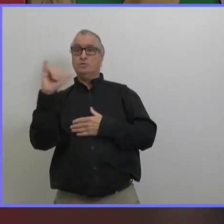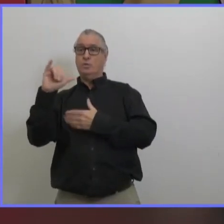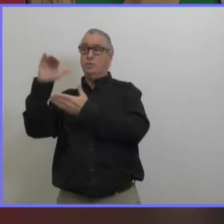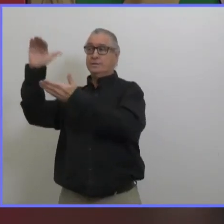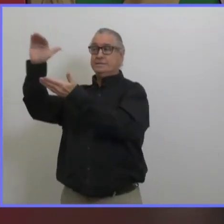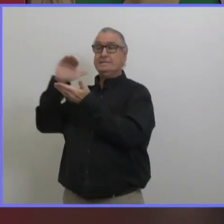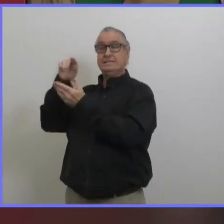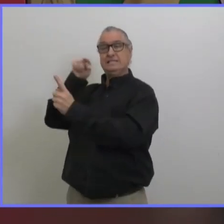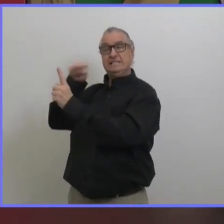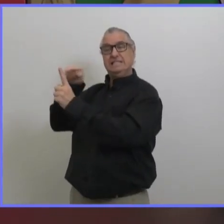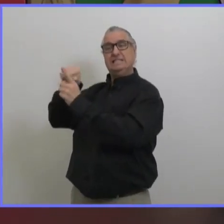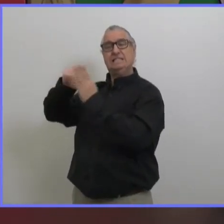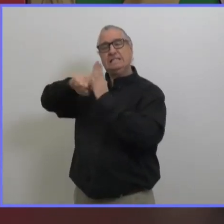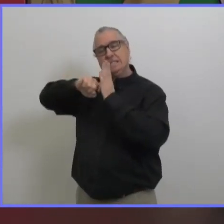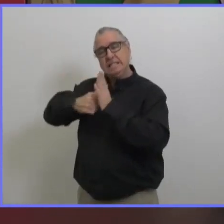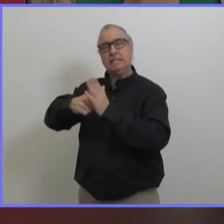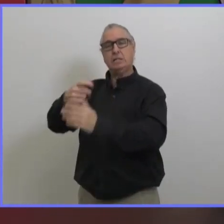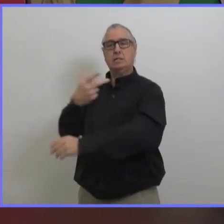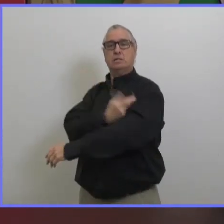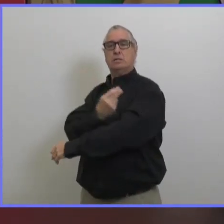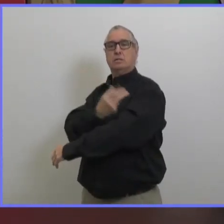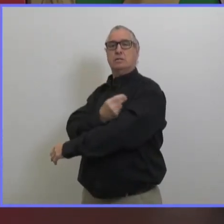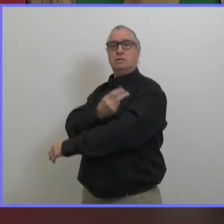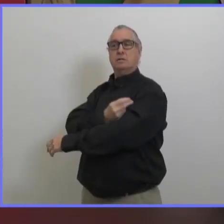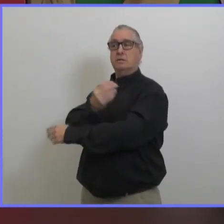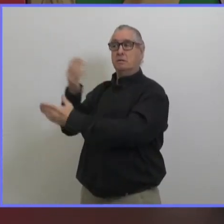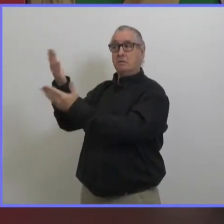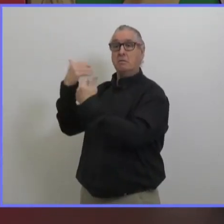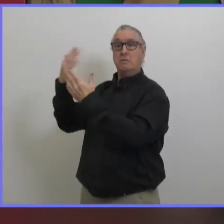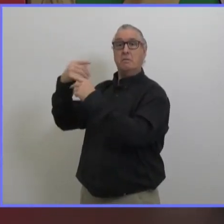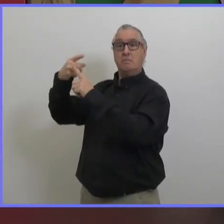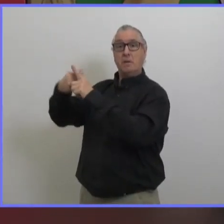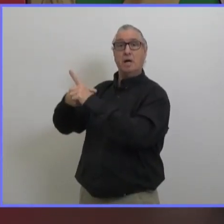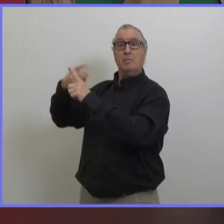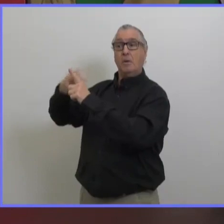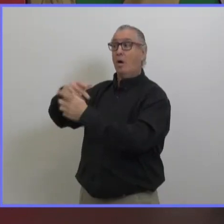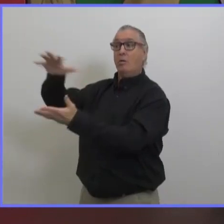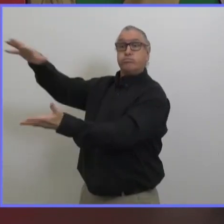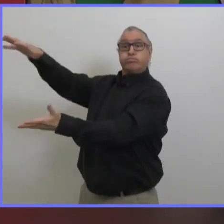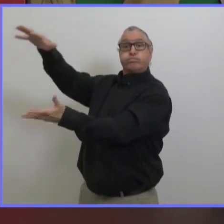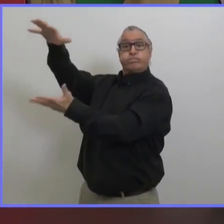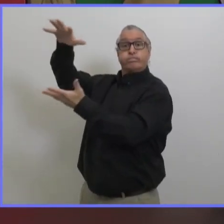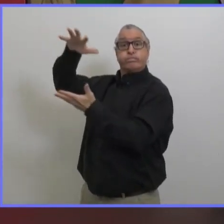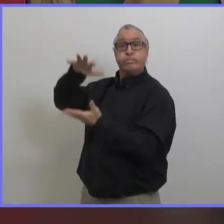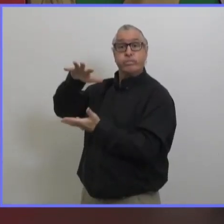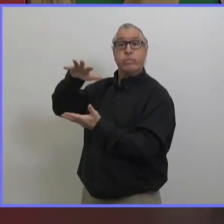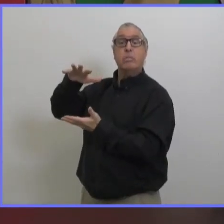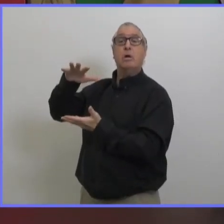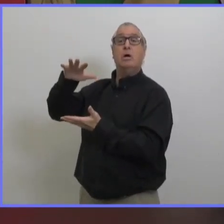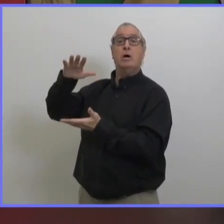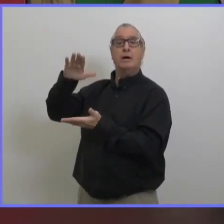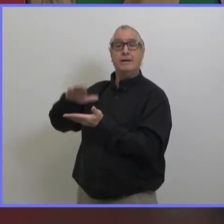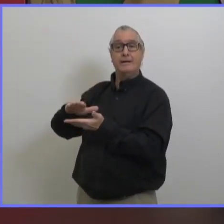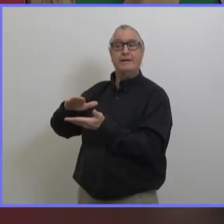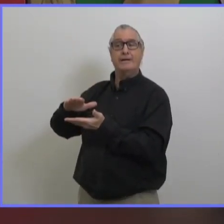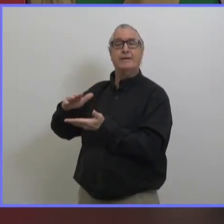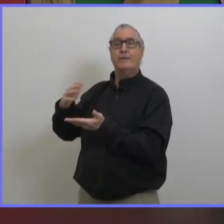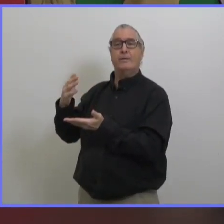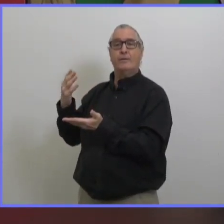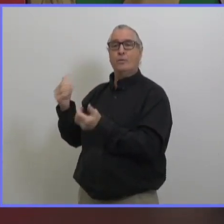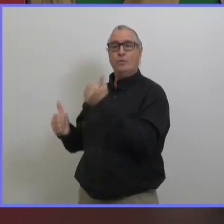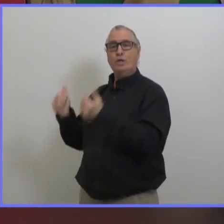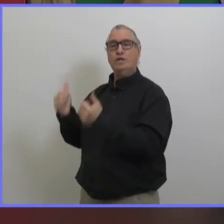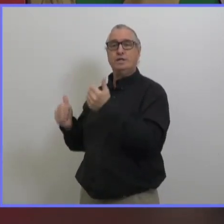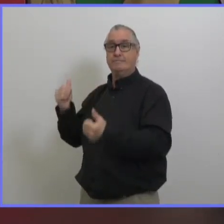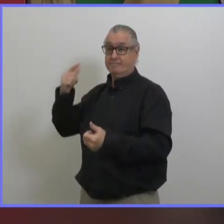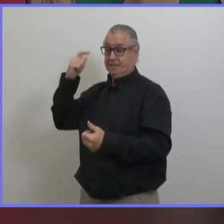commencer à faire de la spéculation il ya énormément de variables avec ce virus on s'attend à